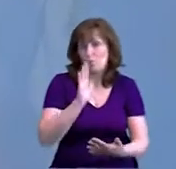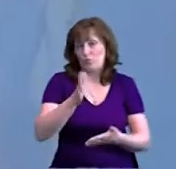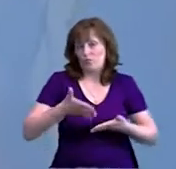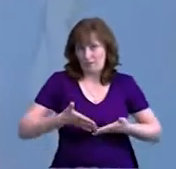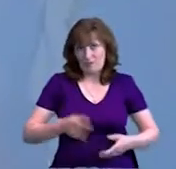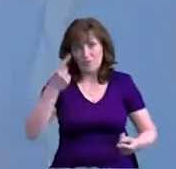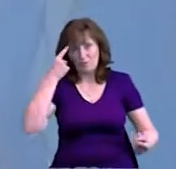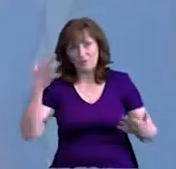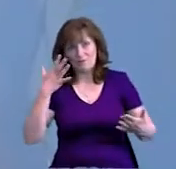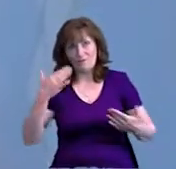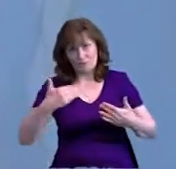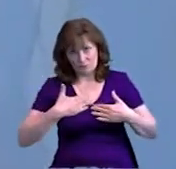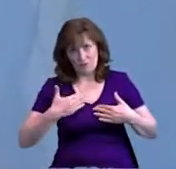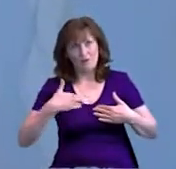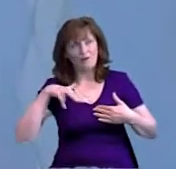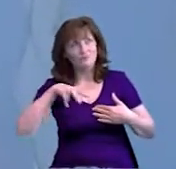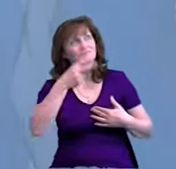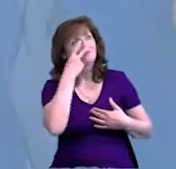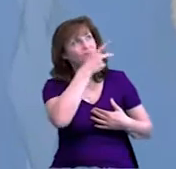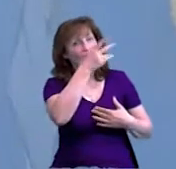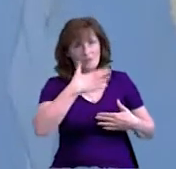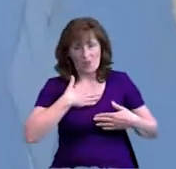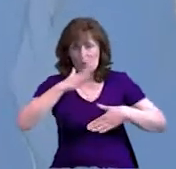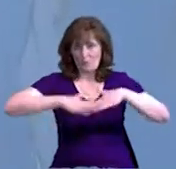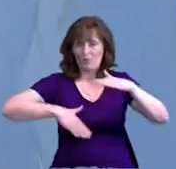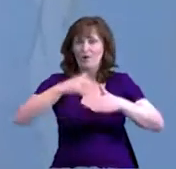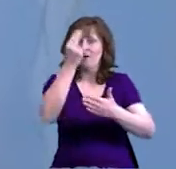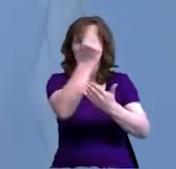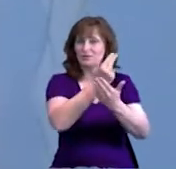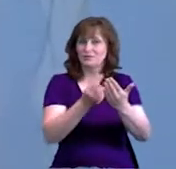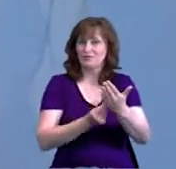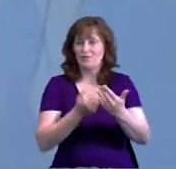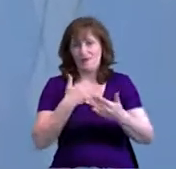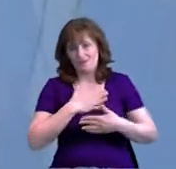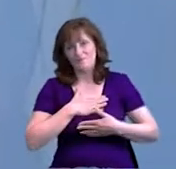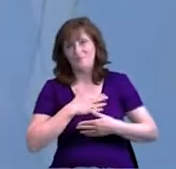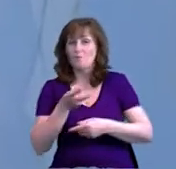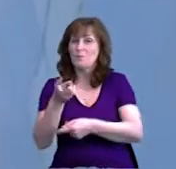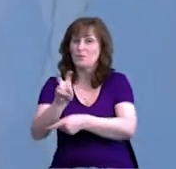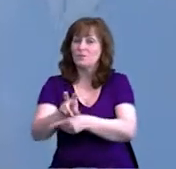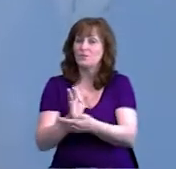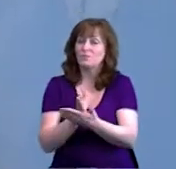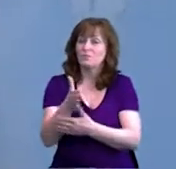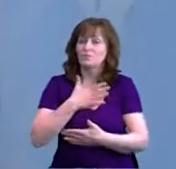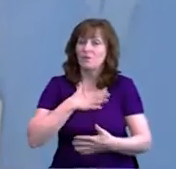представляєте, якого воно буде підійти, побачити свою роботу, прийти до своєї супруги